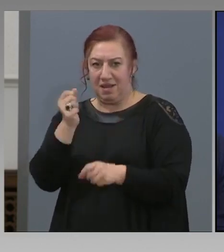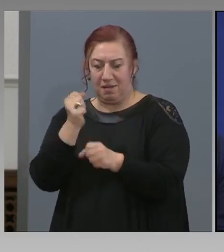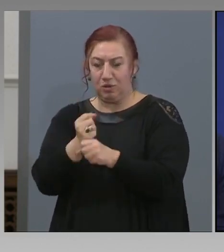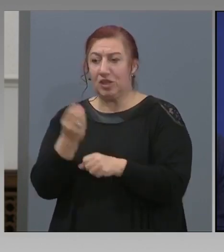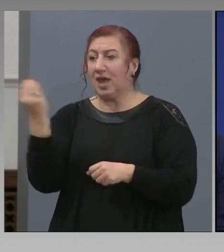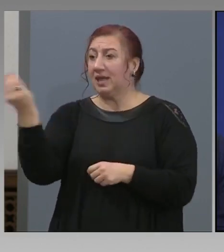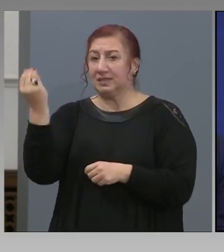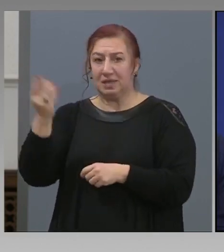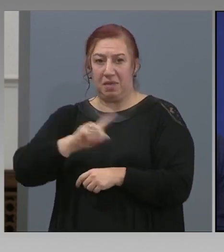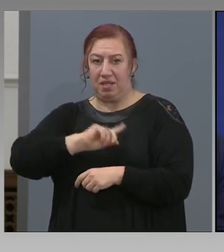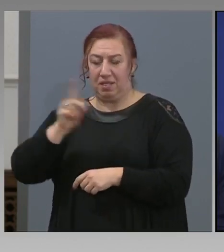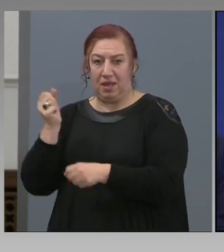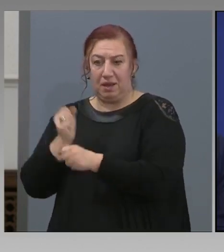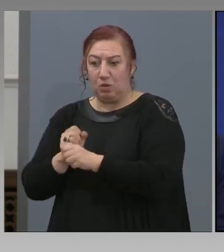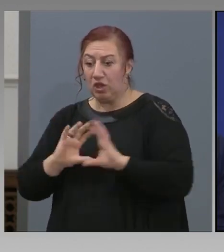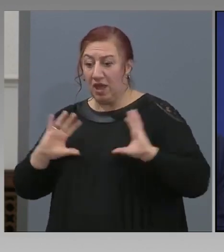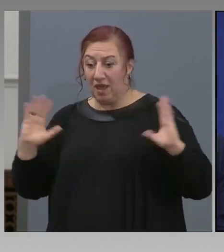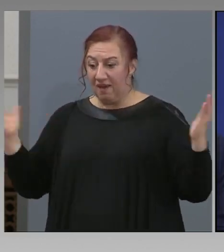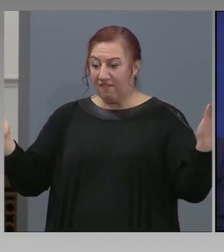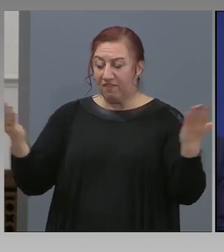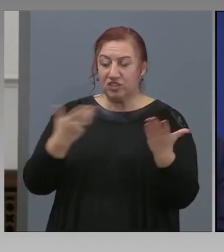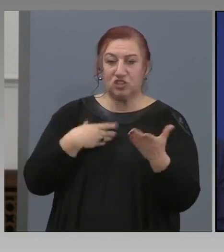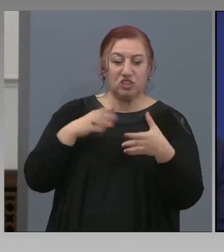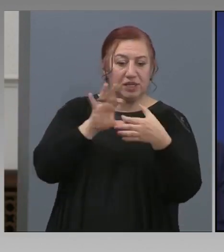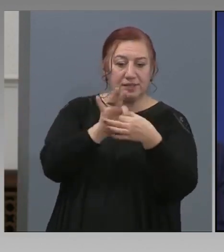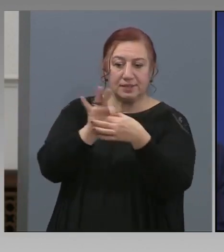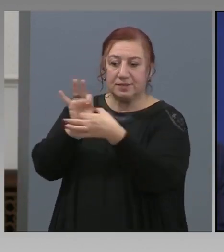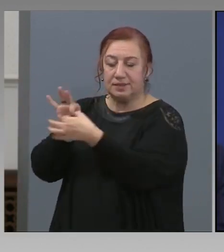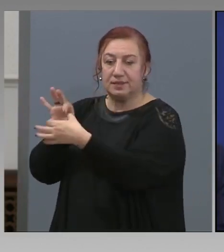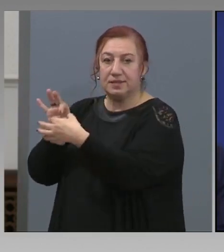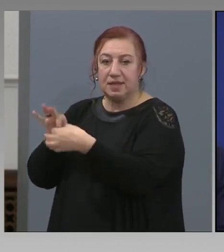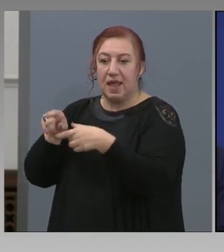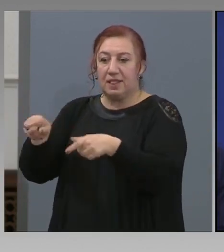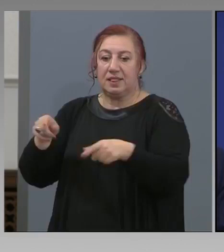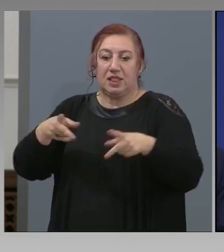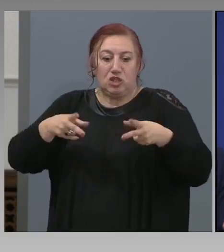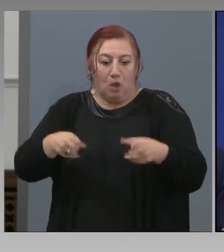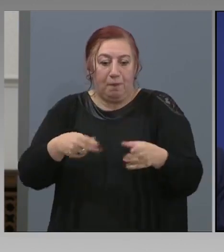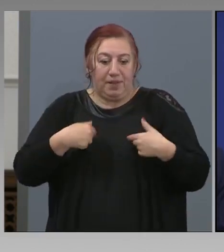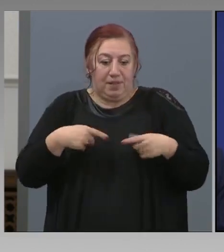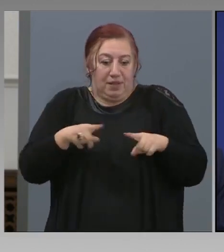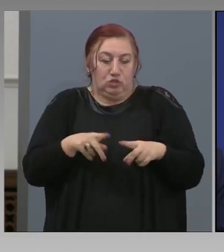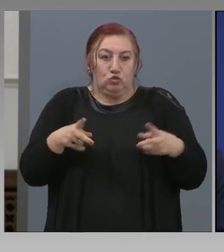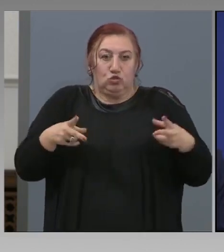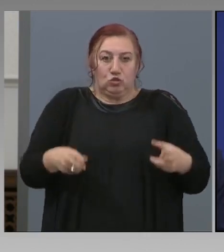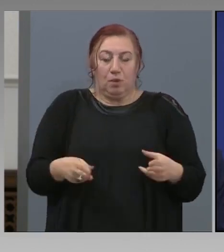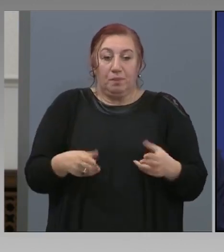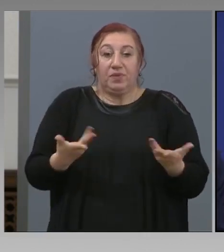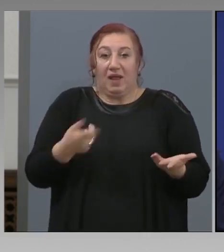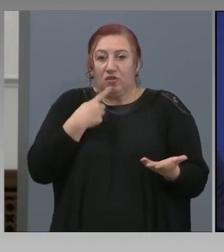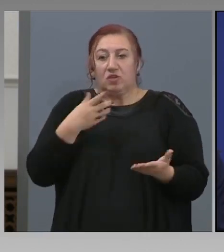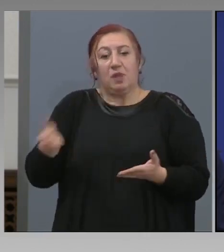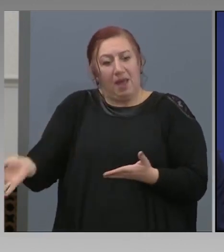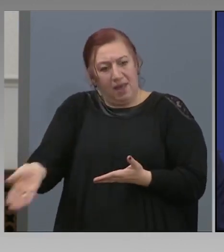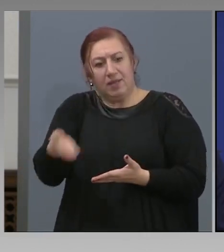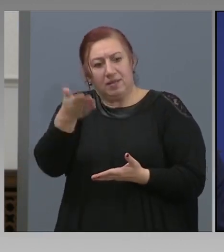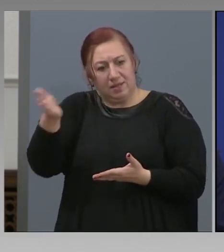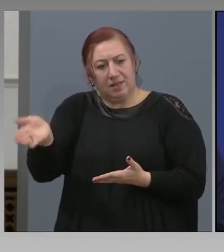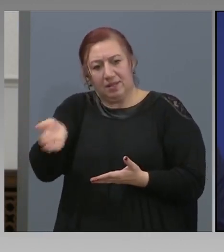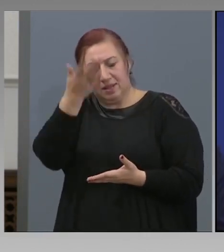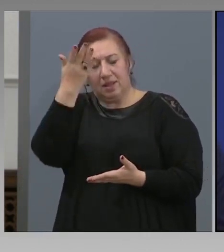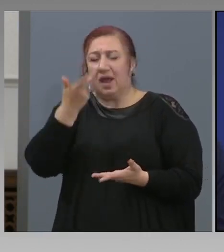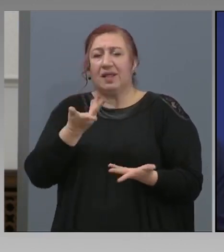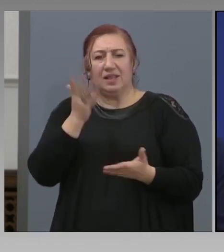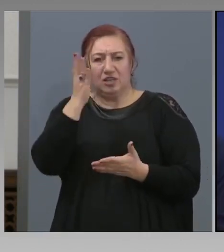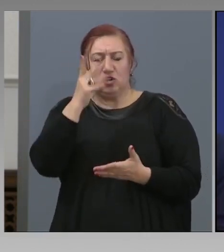Сърбия не работи. Всичко това е обвързано. И да ви кажем са, айде, идете единствено, къде ще се напълната